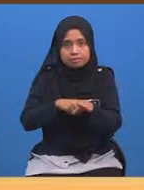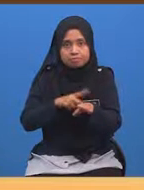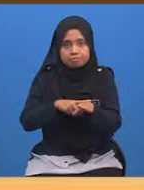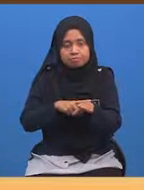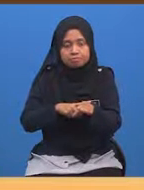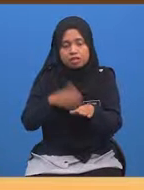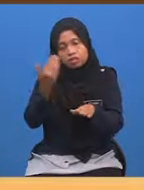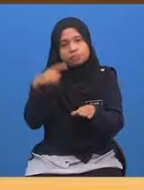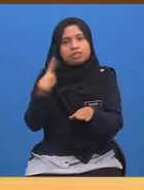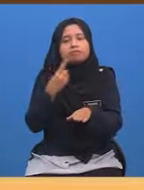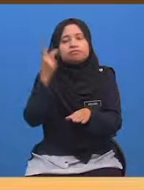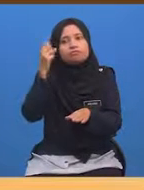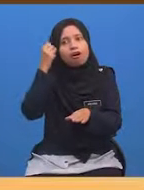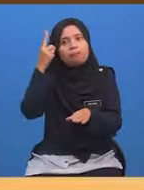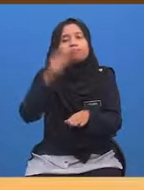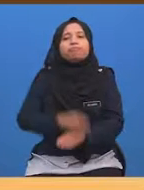kenali zon masa